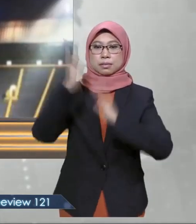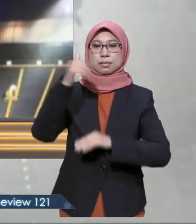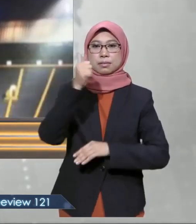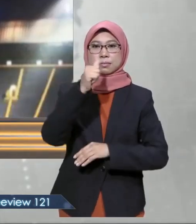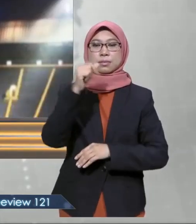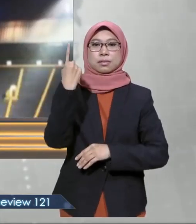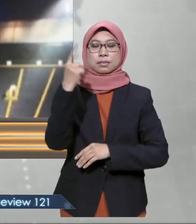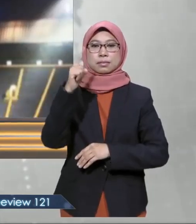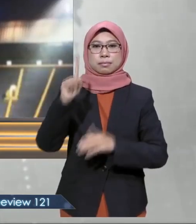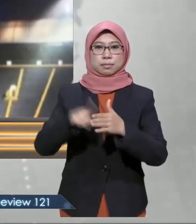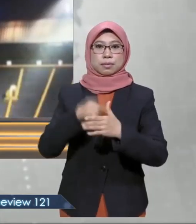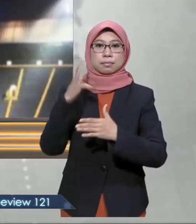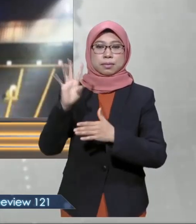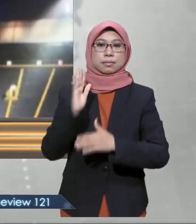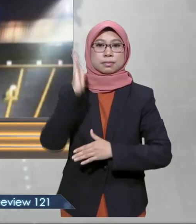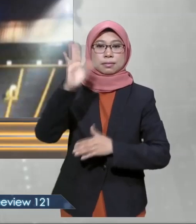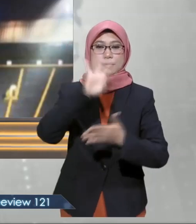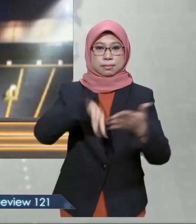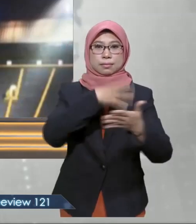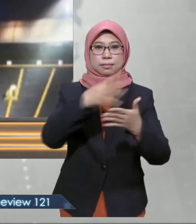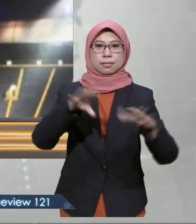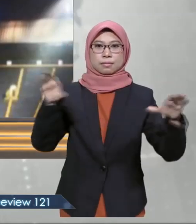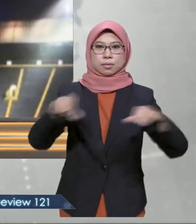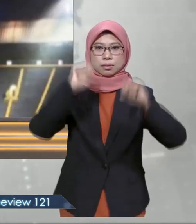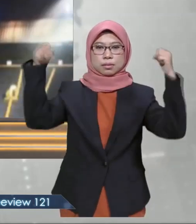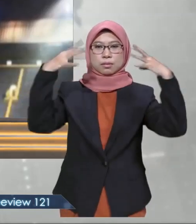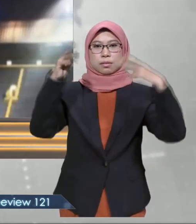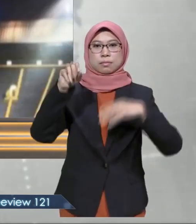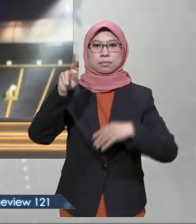Selamat menikmati